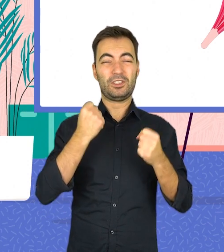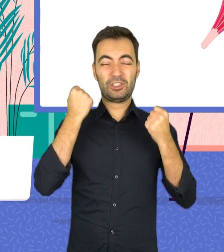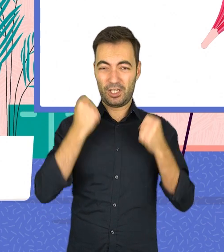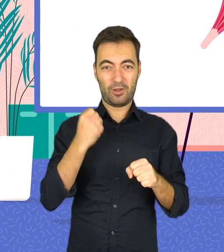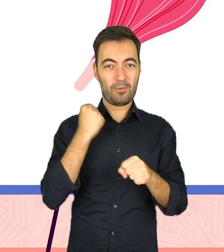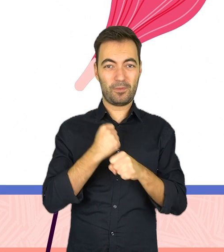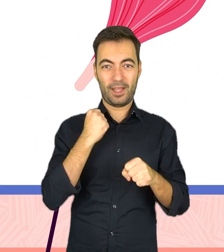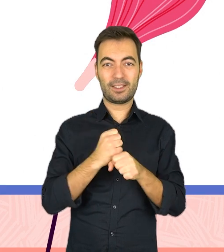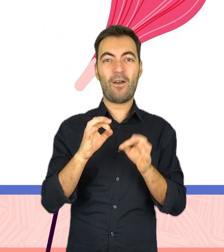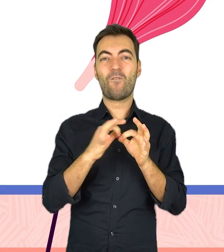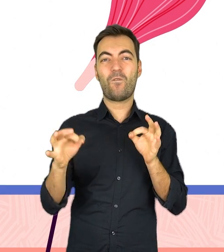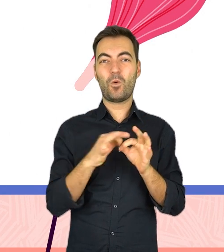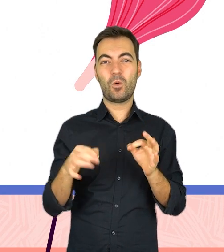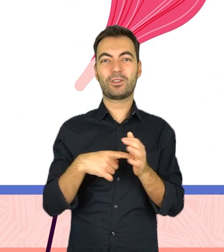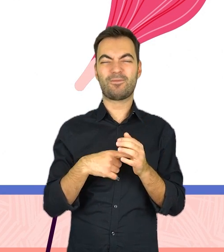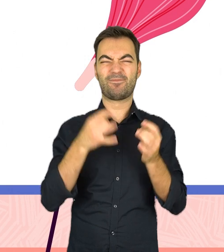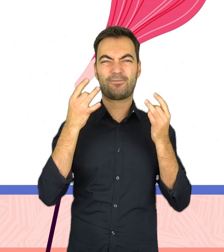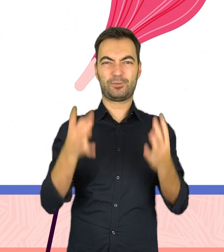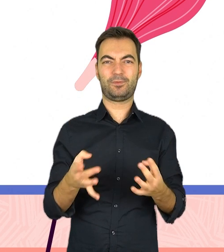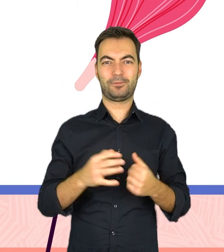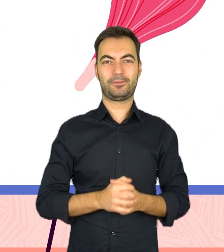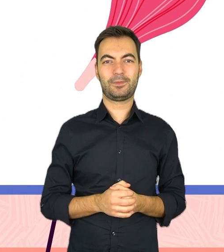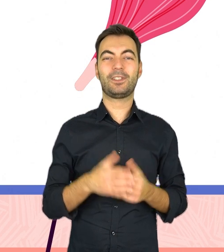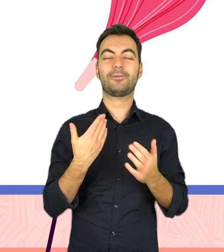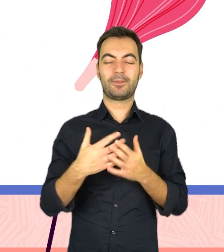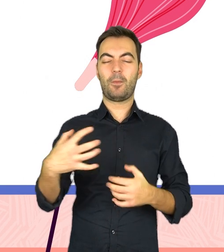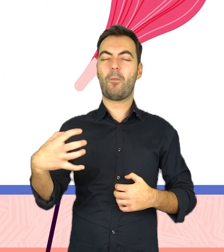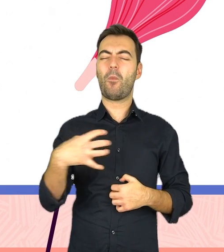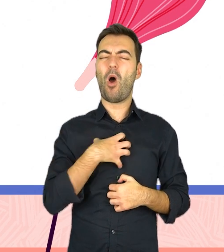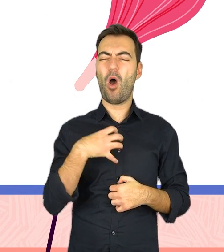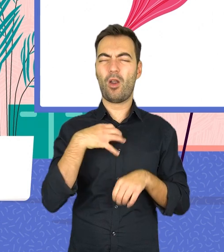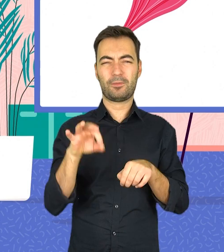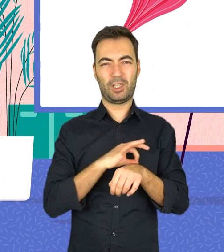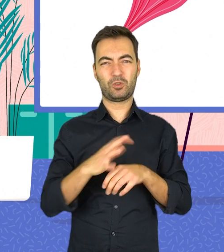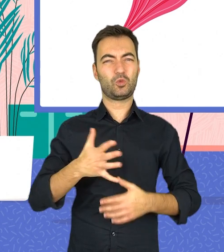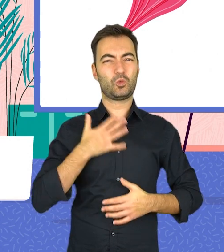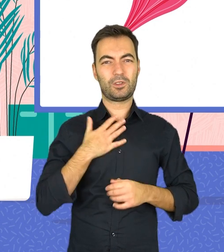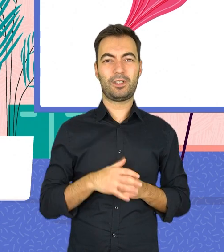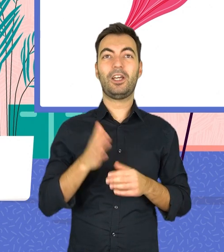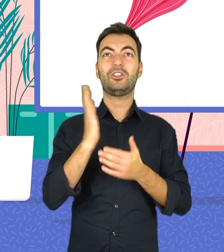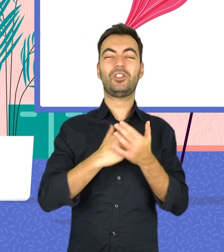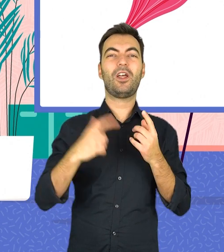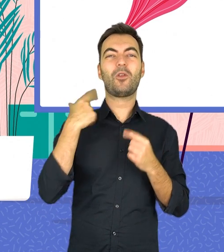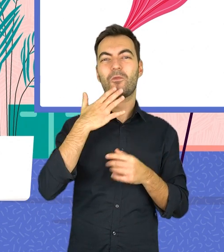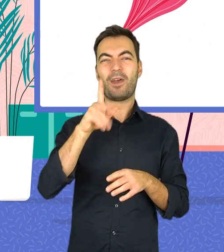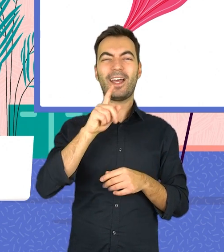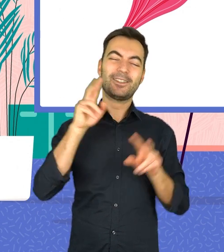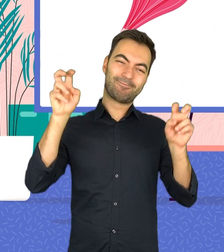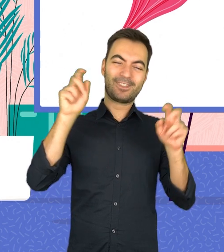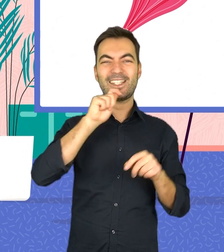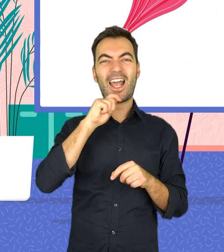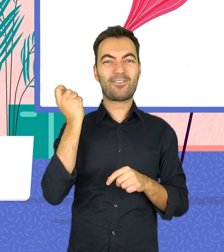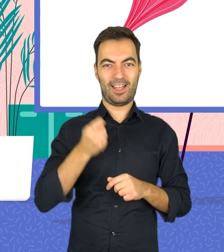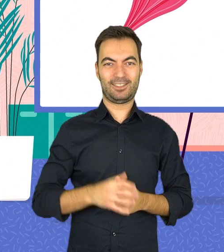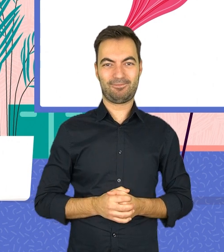intensywnie, włókna mięśniowe ulegają uszkodzeniu. Wtedy bolą nas mięśnie, a niektórzy mówią, że mają